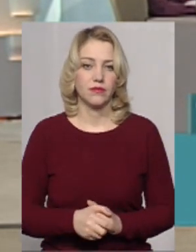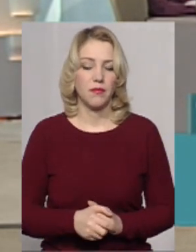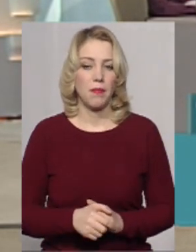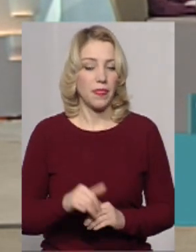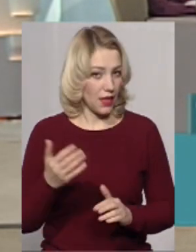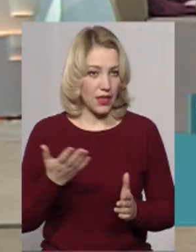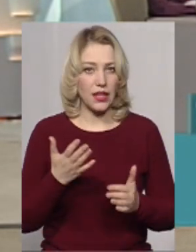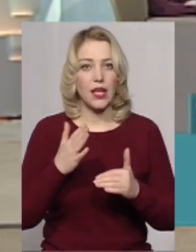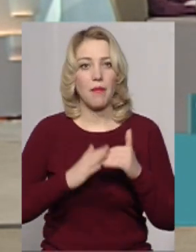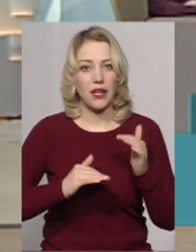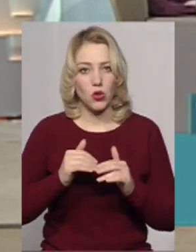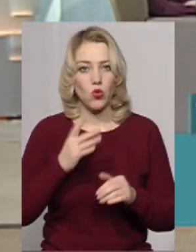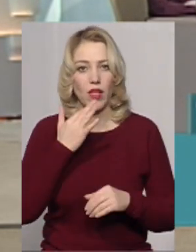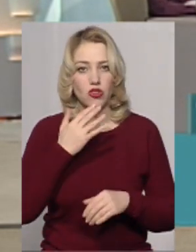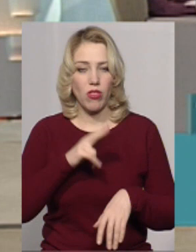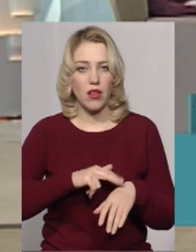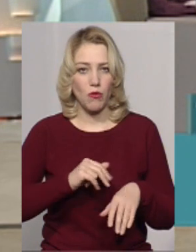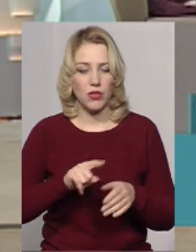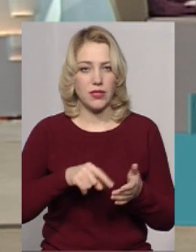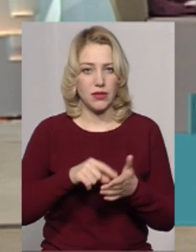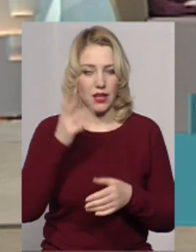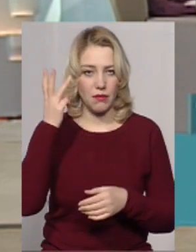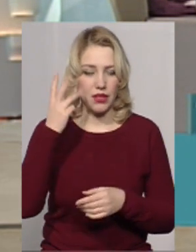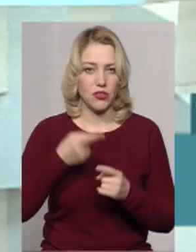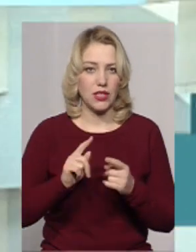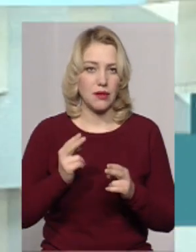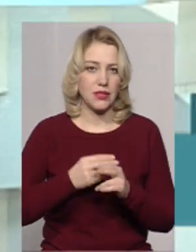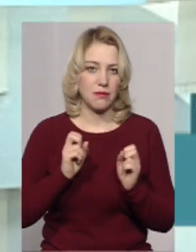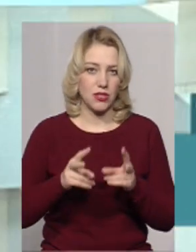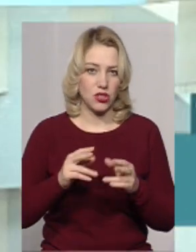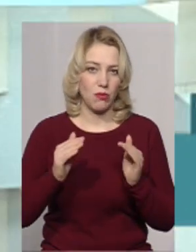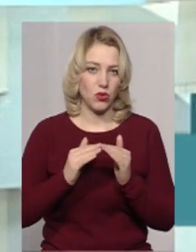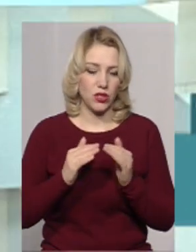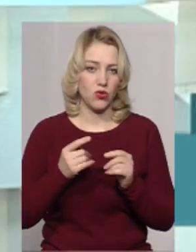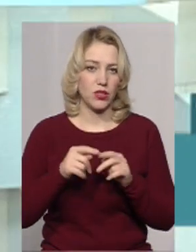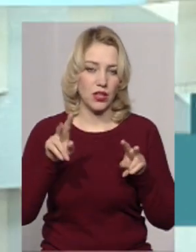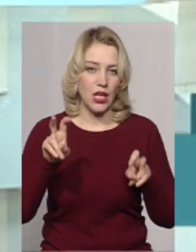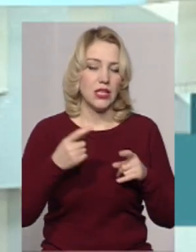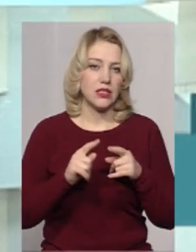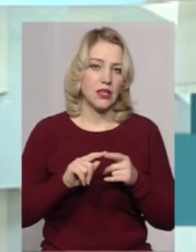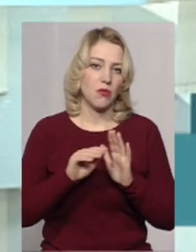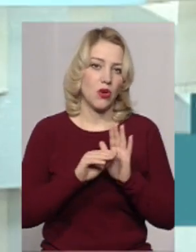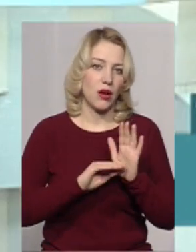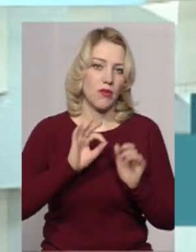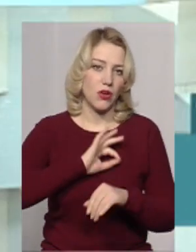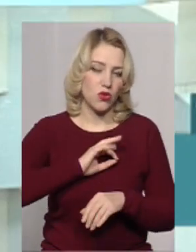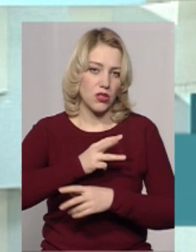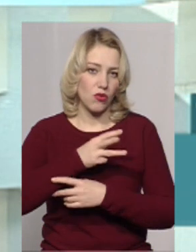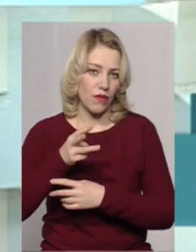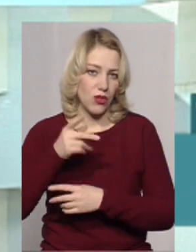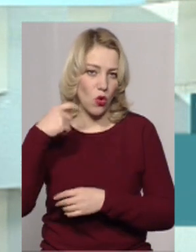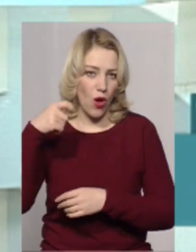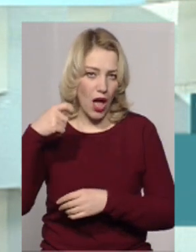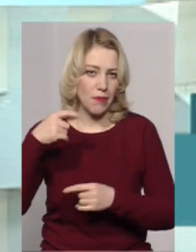практикує національна поліція в місті Хмельницькому, це безпечний будинок. Ці програми також використовують відеокамери, також